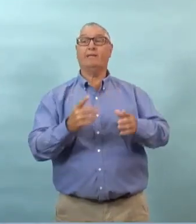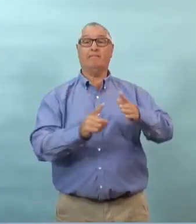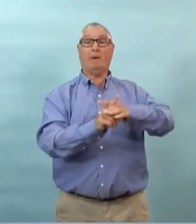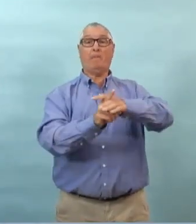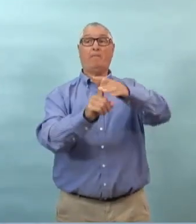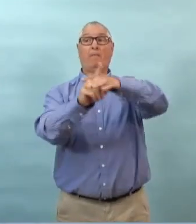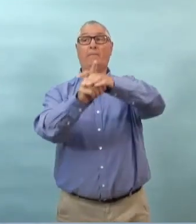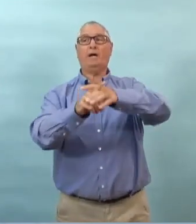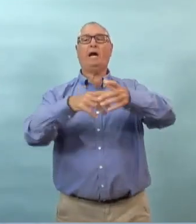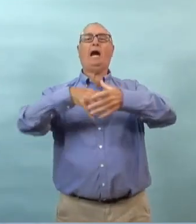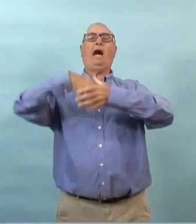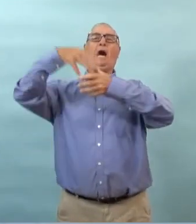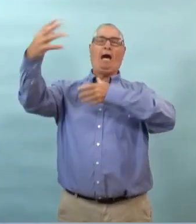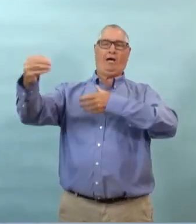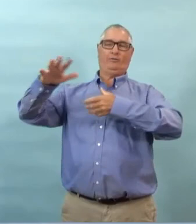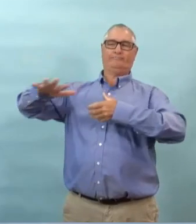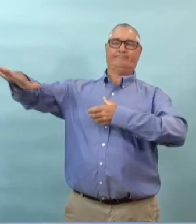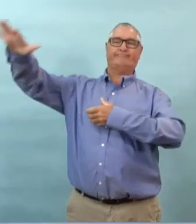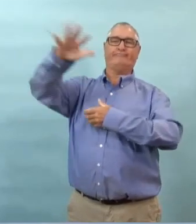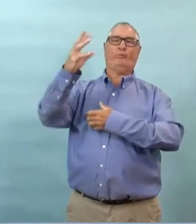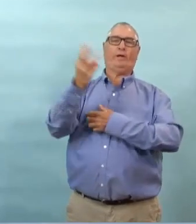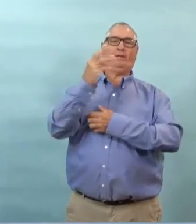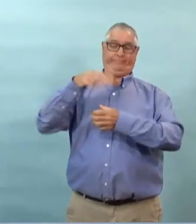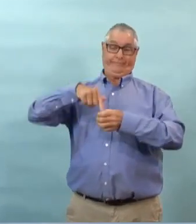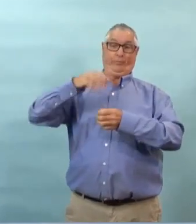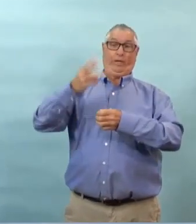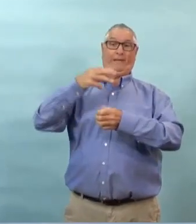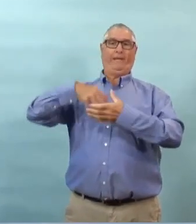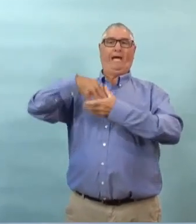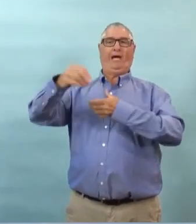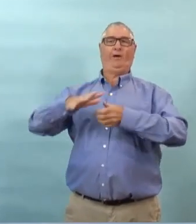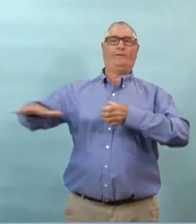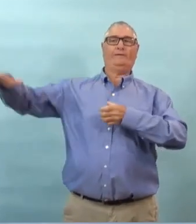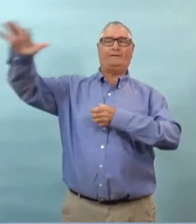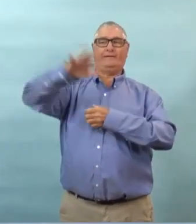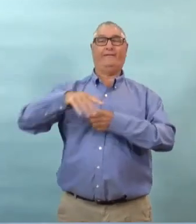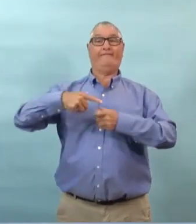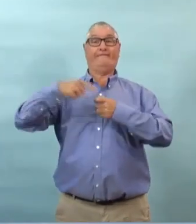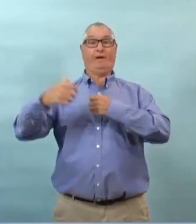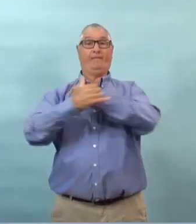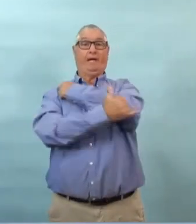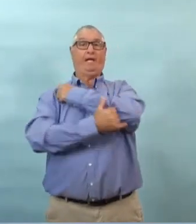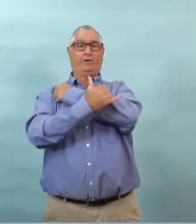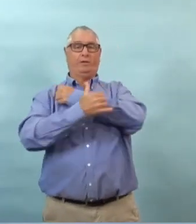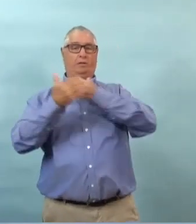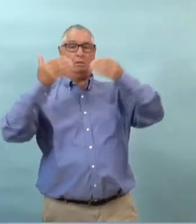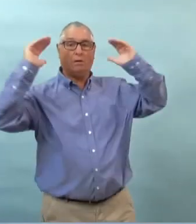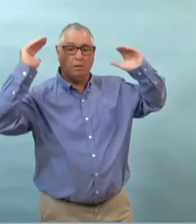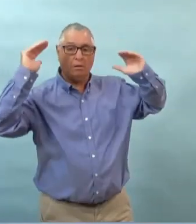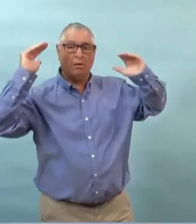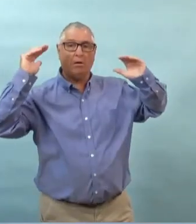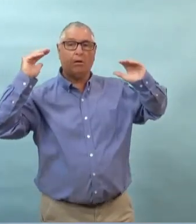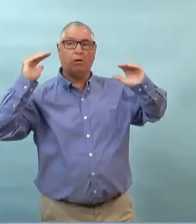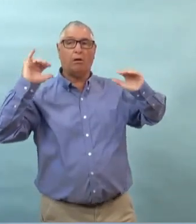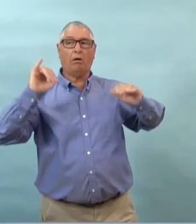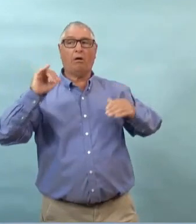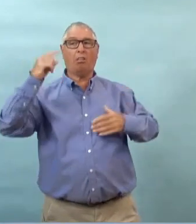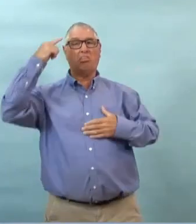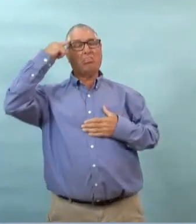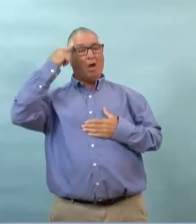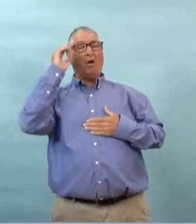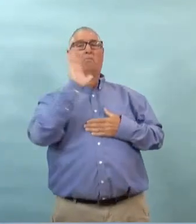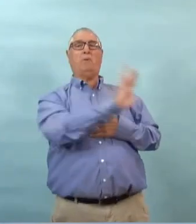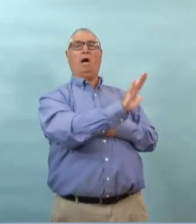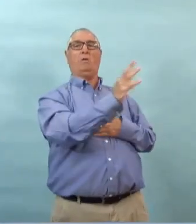mais je crois que c'est peut-être effectivement le fait qu'il ya une augmentation du nombre de cas à l'extérieur de la route périphérique et les gens se sont